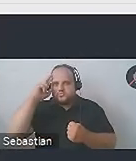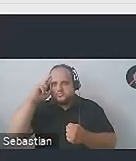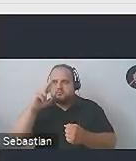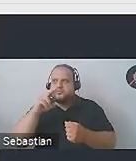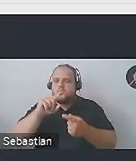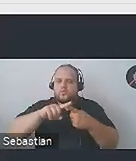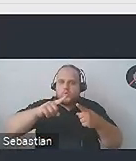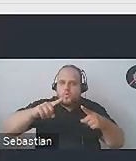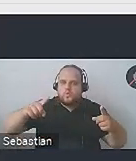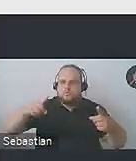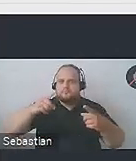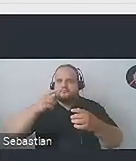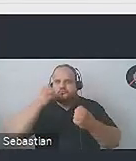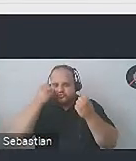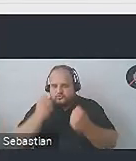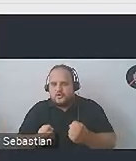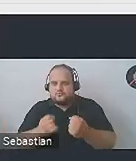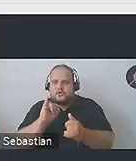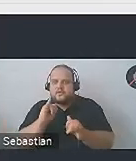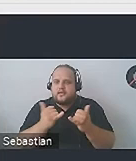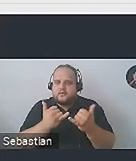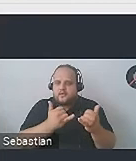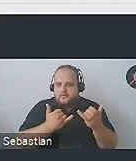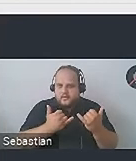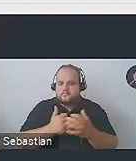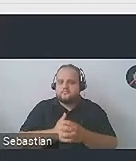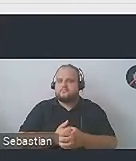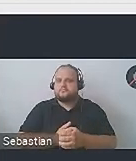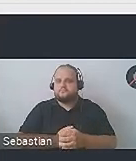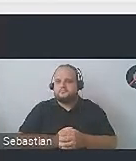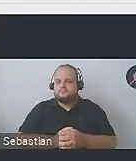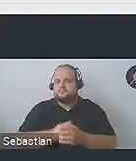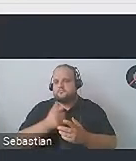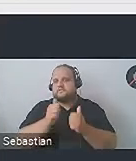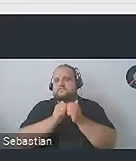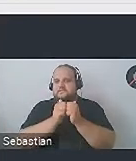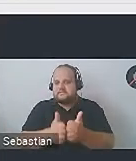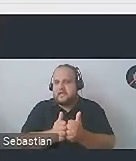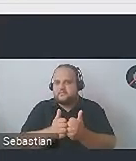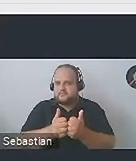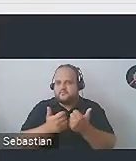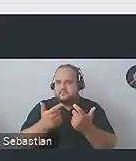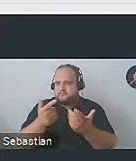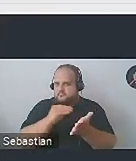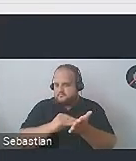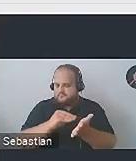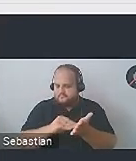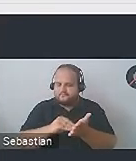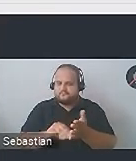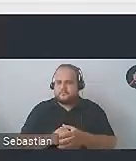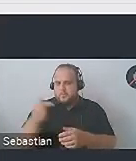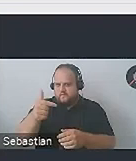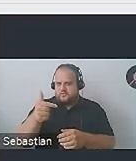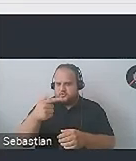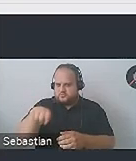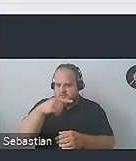skomplikowanych komunikatów, które są zaprezentowane na przykład w formie zdań wielokrotnie złożonych. A powinniśmy